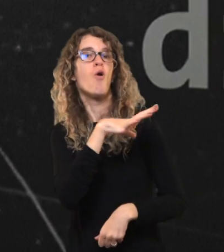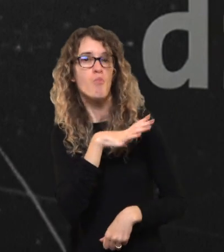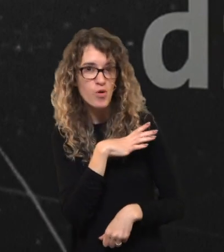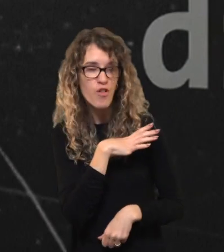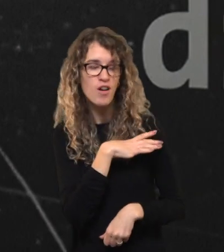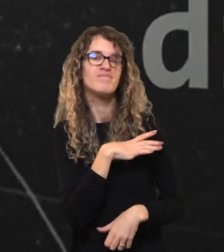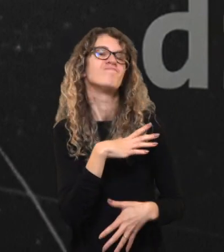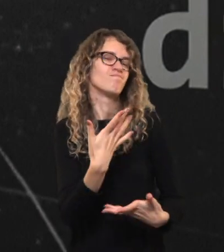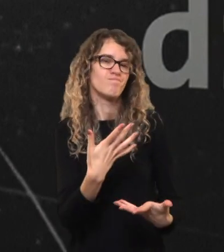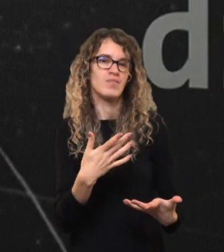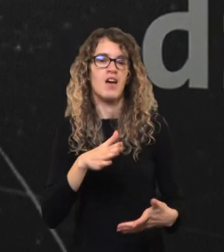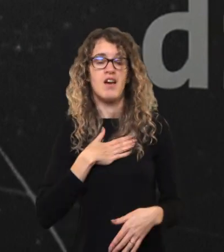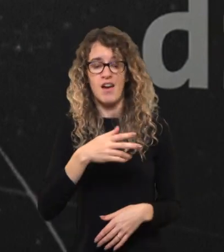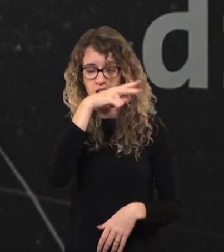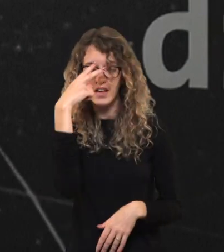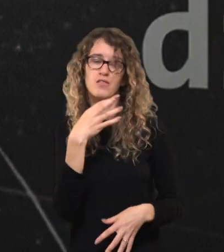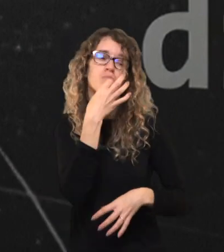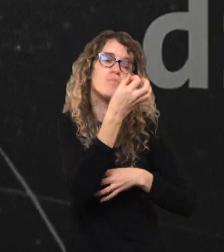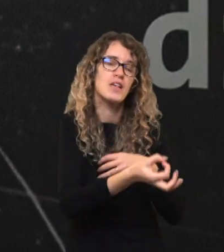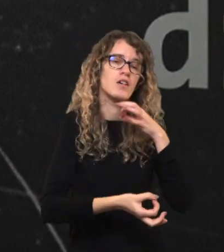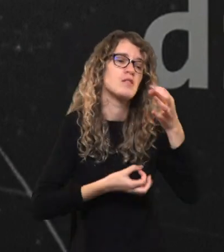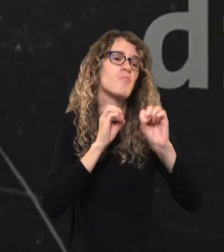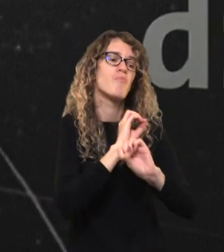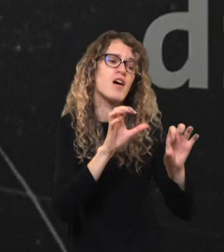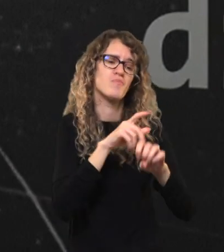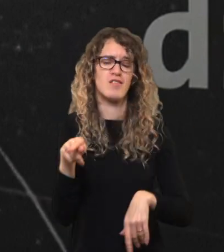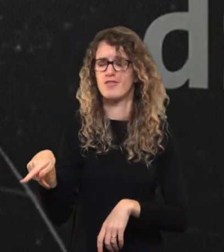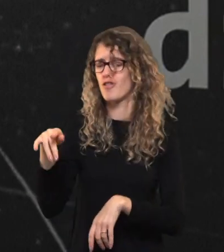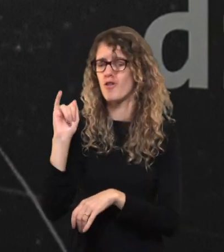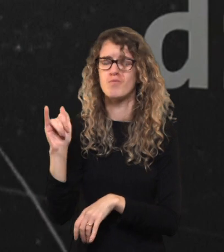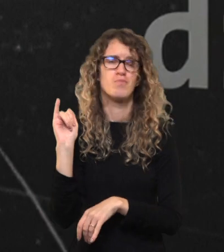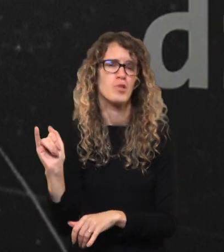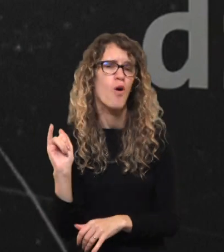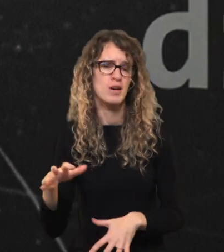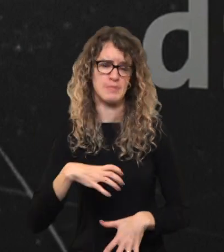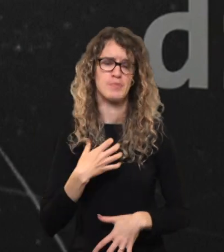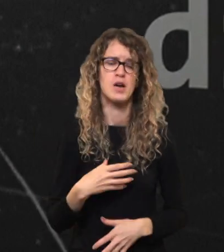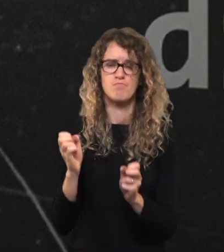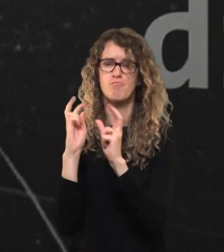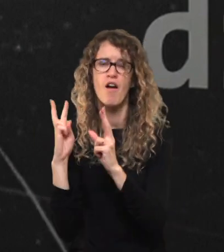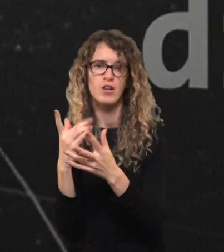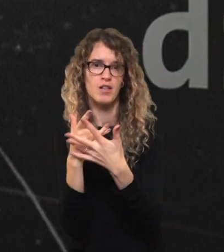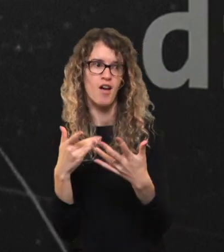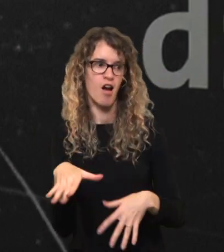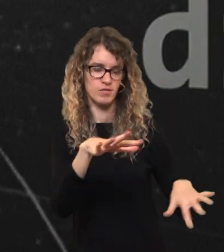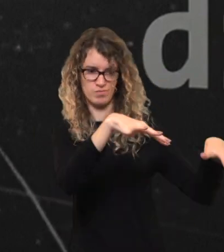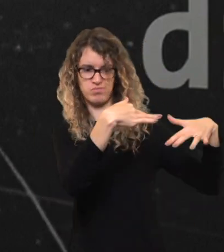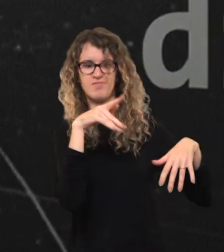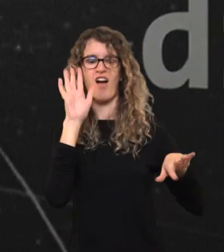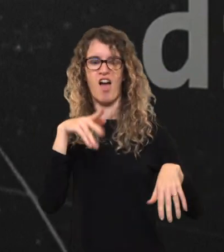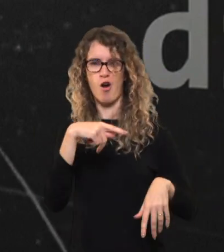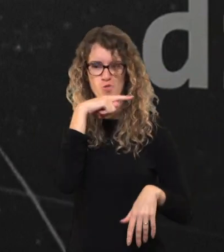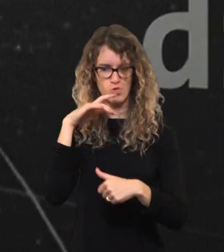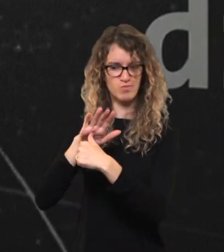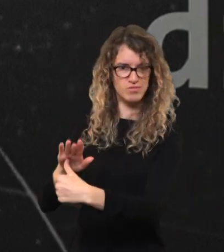Ir Lietuva ilgai kalbė Rusiją, Rusiją, Rusiją ir vakarai, sakė, ką jūs ten rusafobai. O dabar po